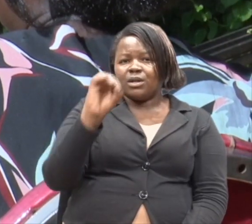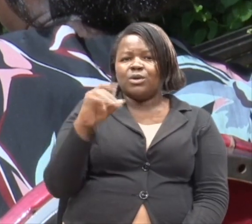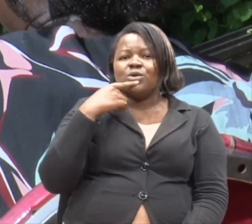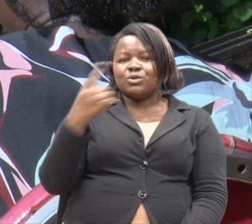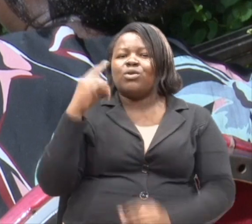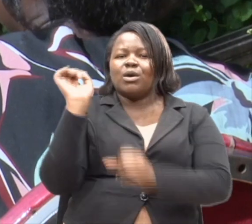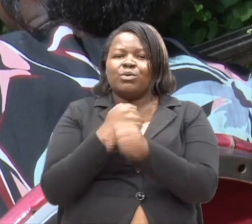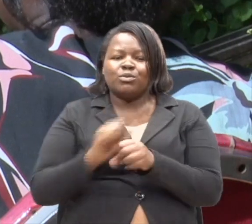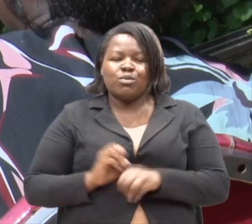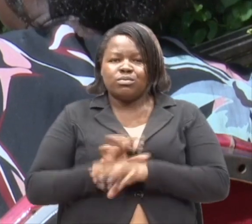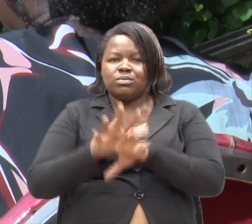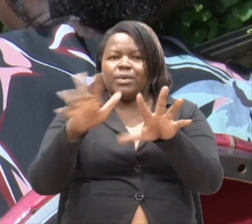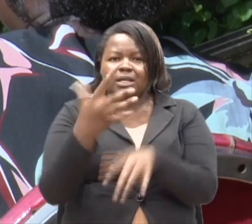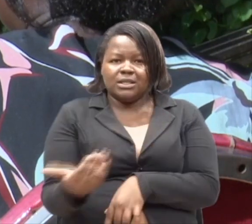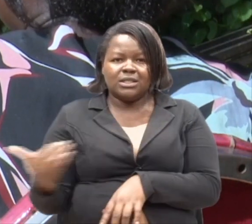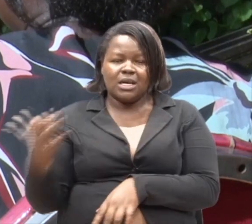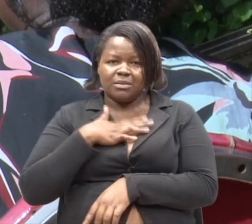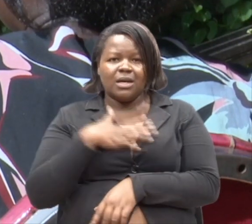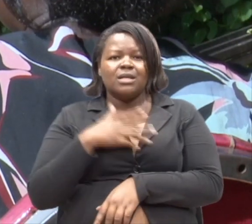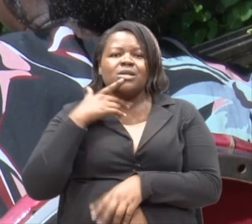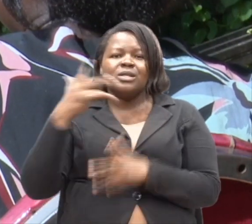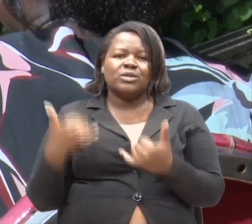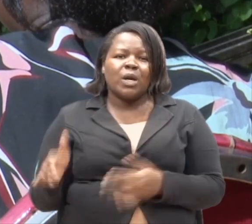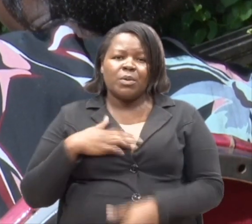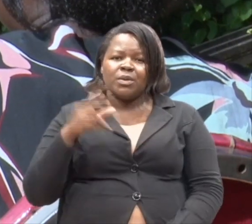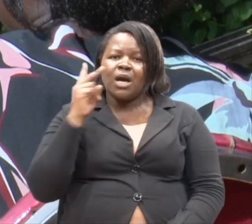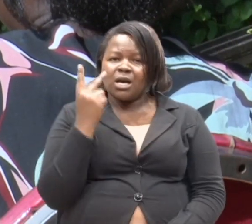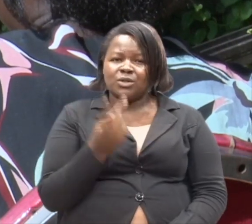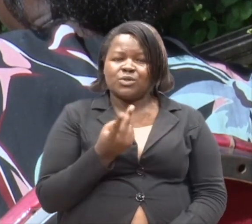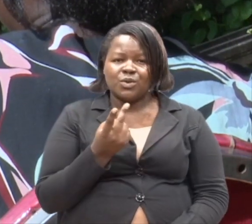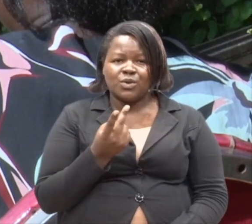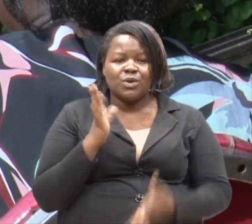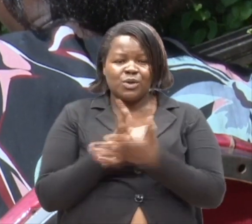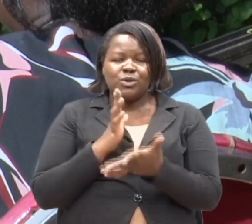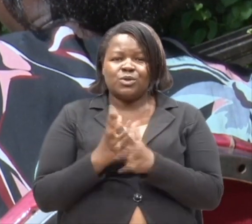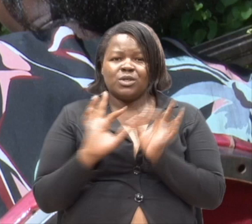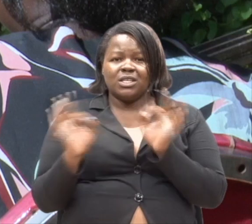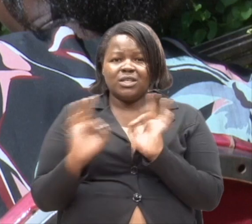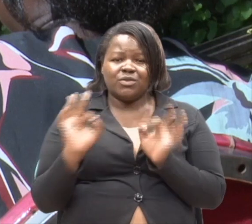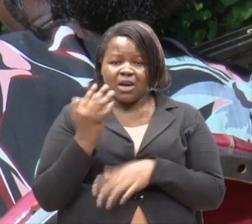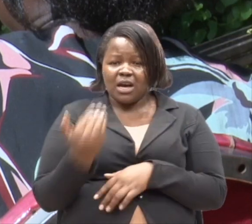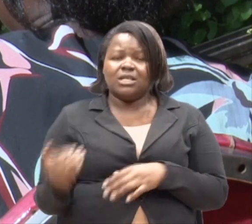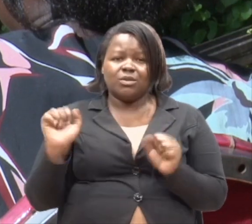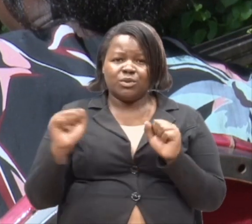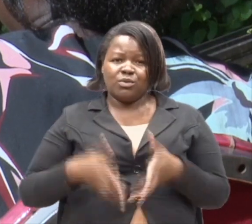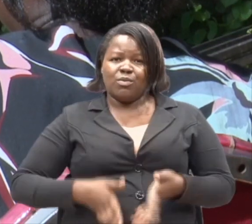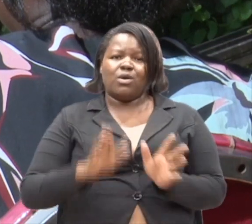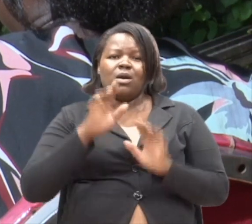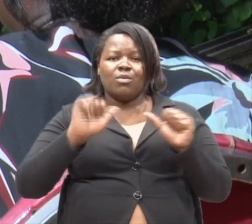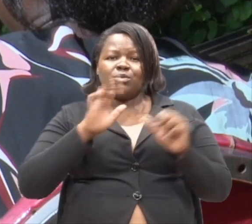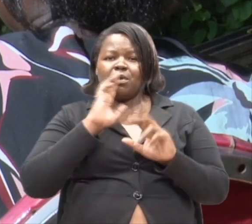haiwezi ya bukiza kwa watoto wetu. So, nikaona, atakama mtoto anaweza zaliwa